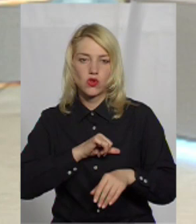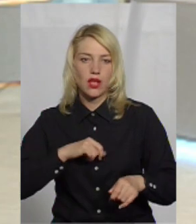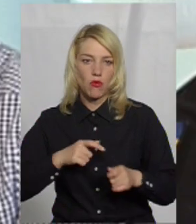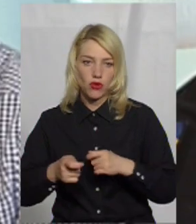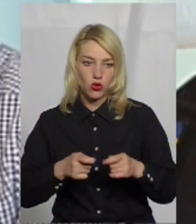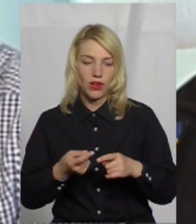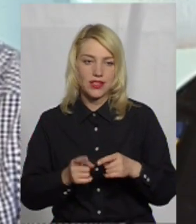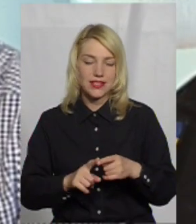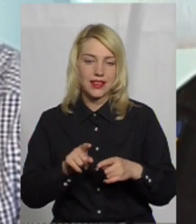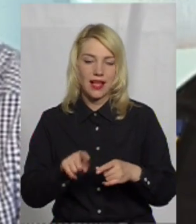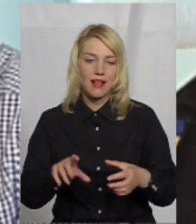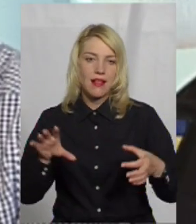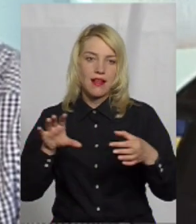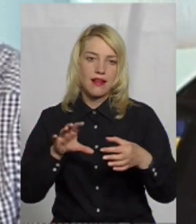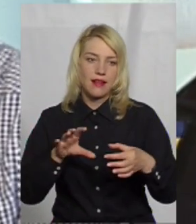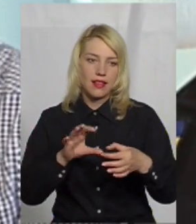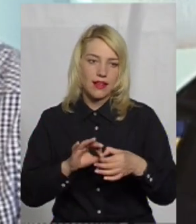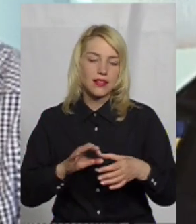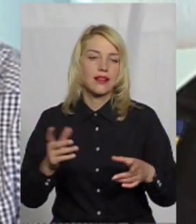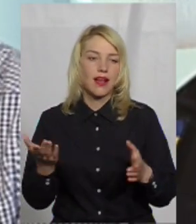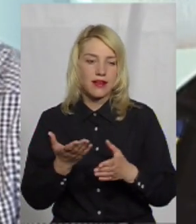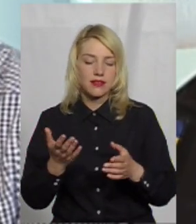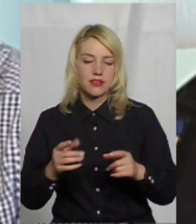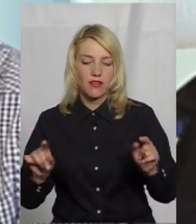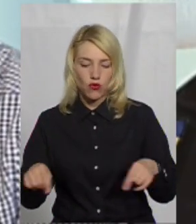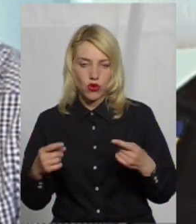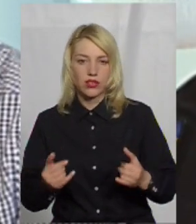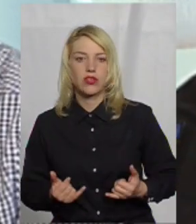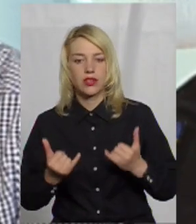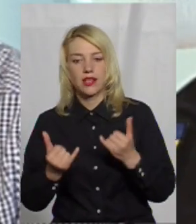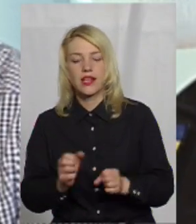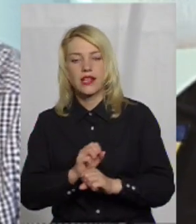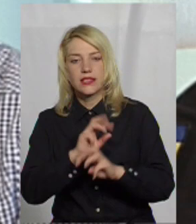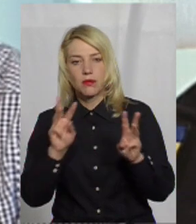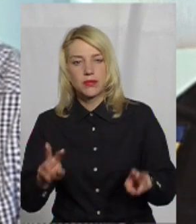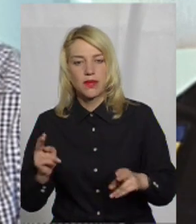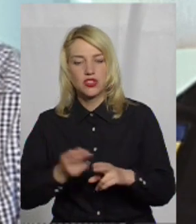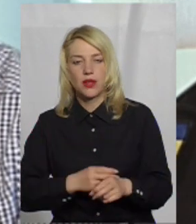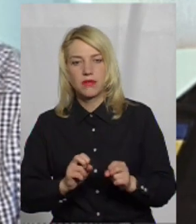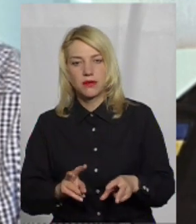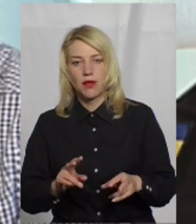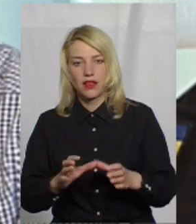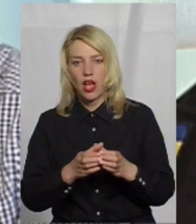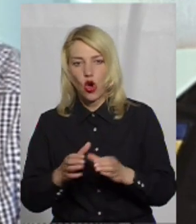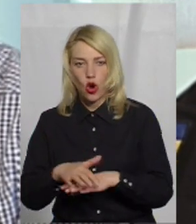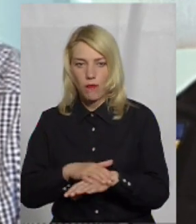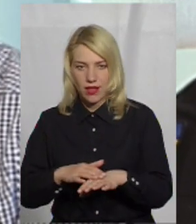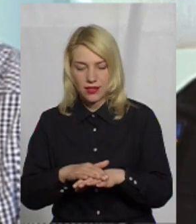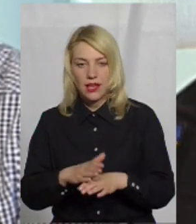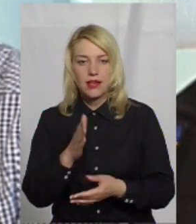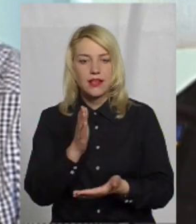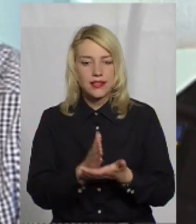Тобто, це та ланка, той керівний орган, який його створив для забезпечення безпеки в громаді. Дійсно, є певні